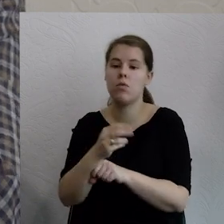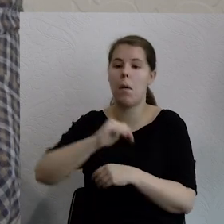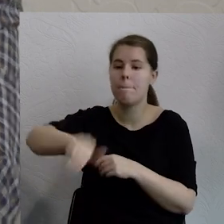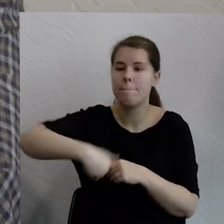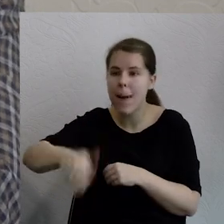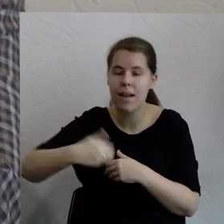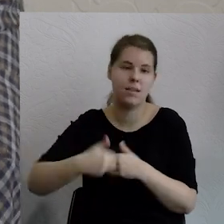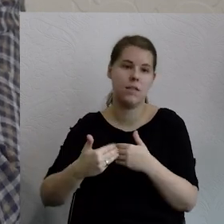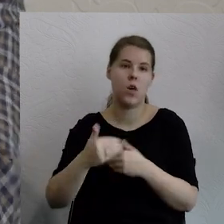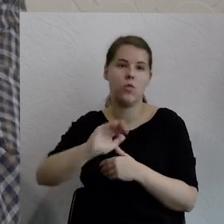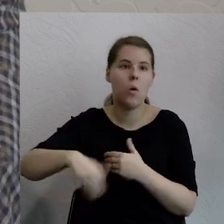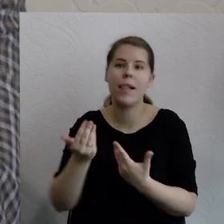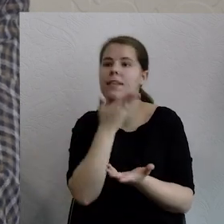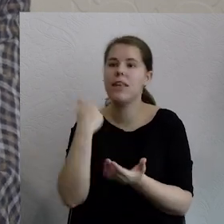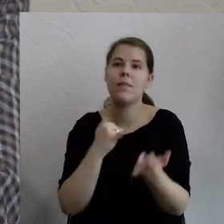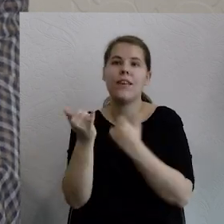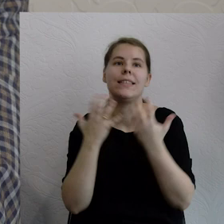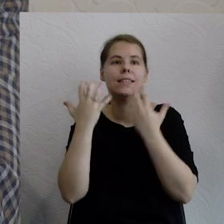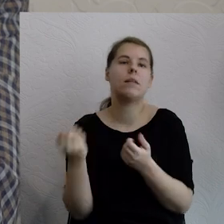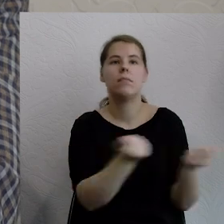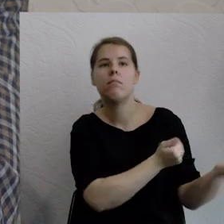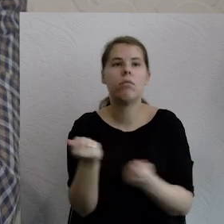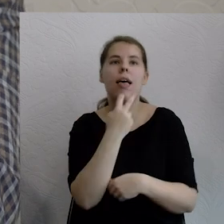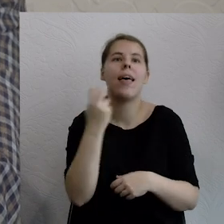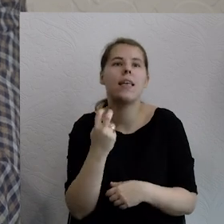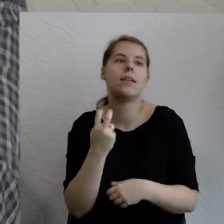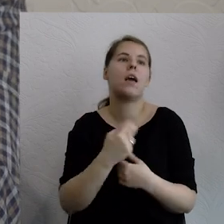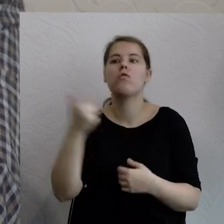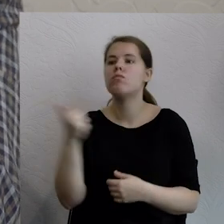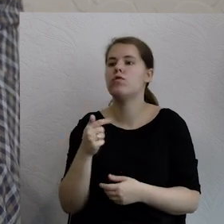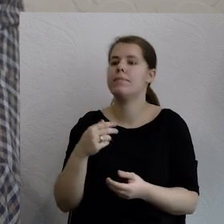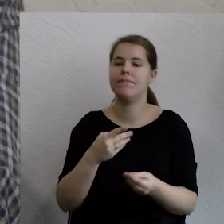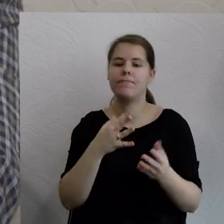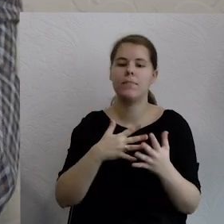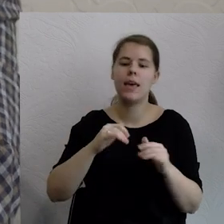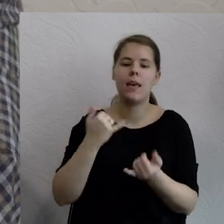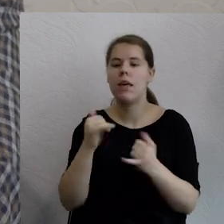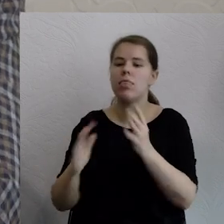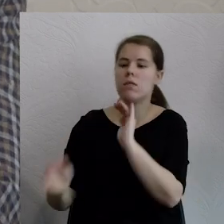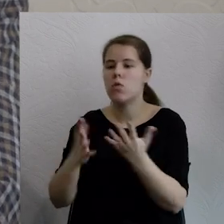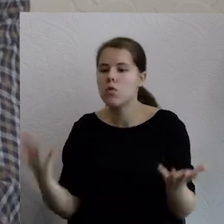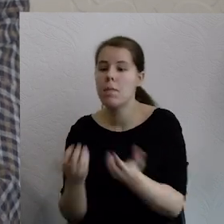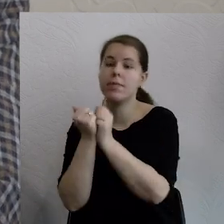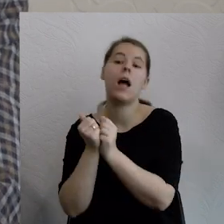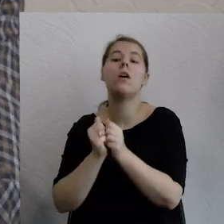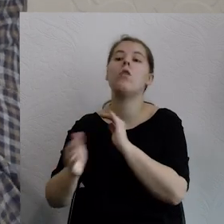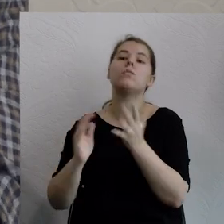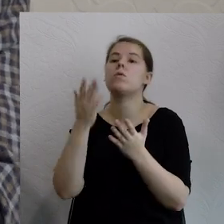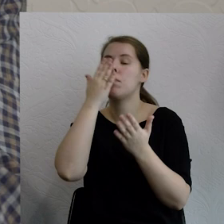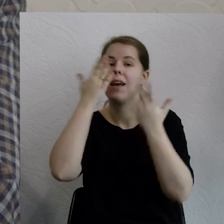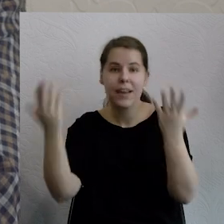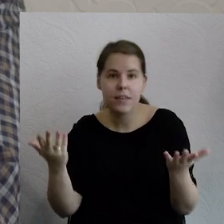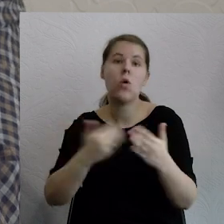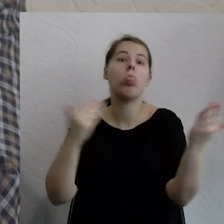rozwojowy, muszą zapewnić sobie źródła energii. Jedynym jakie mogą w związku z tym, no to są nowe technologie energetyczne i